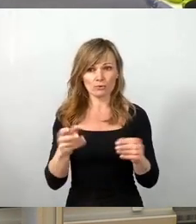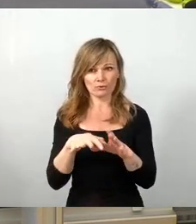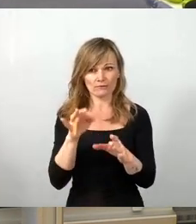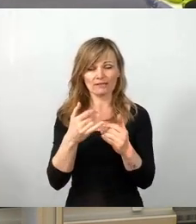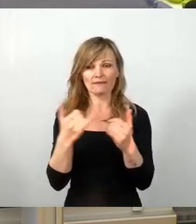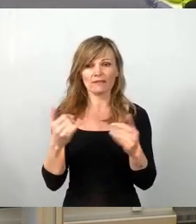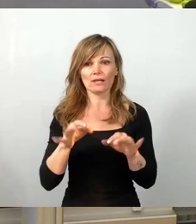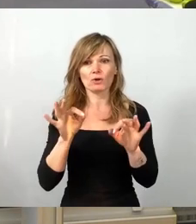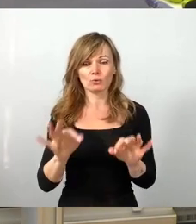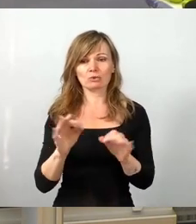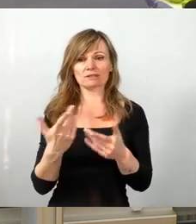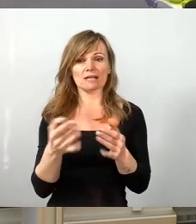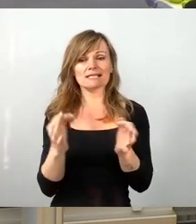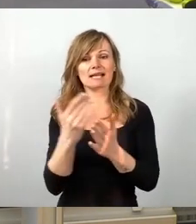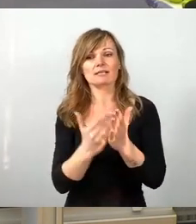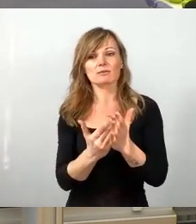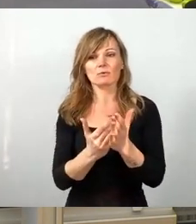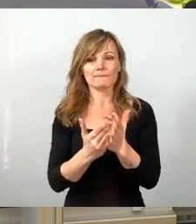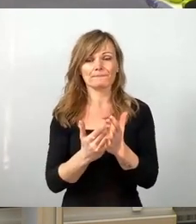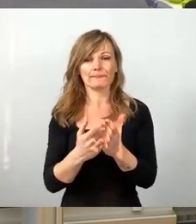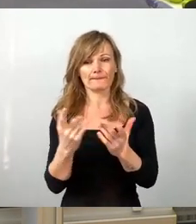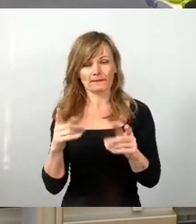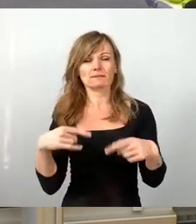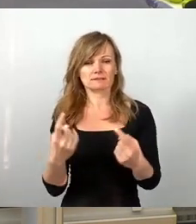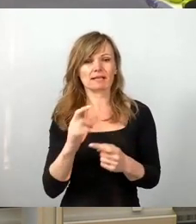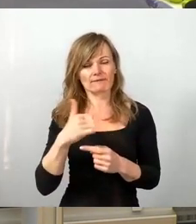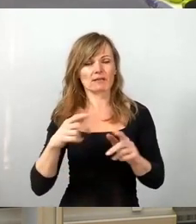Satzung machen kann, dann werden wir gern wieder in die Diskussion gehen. Danke.